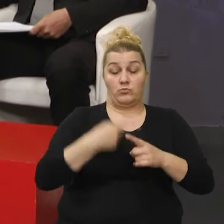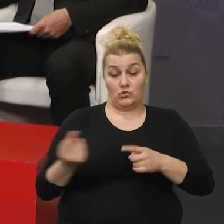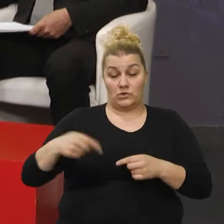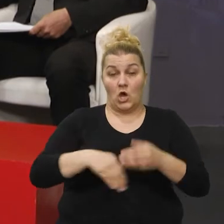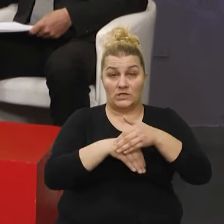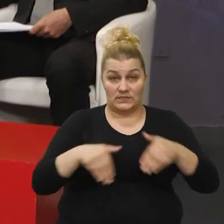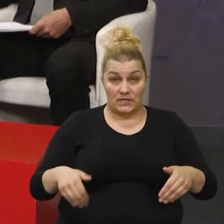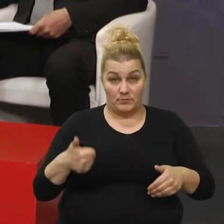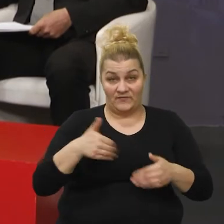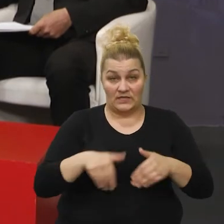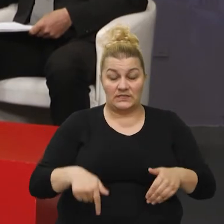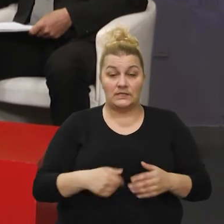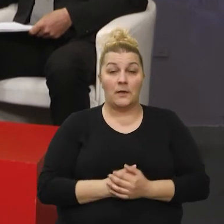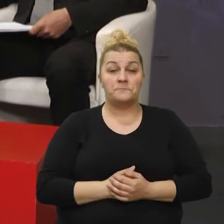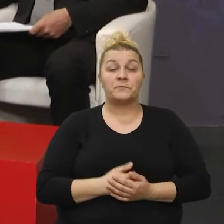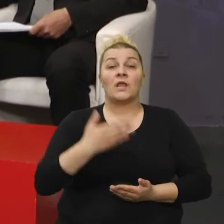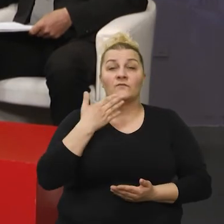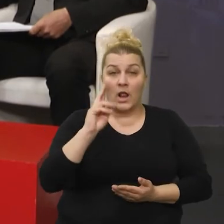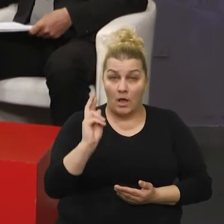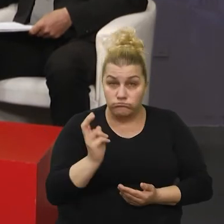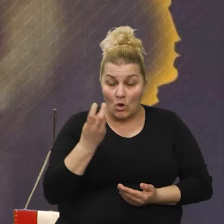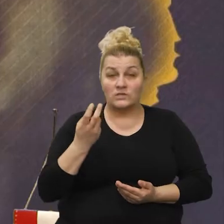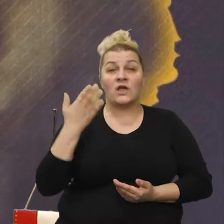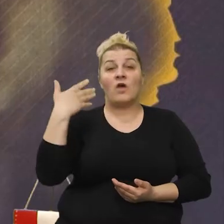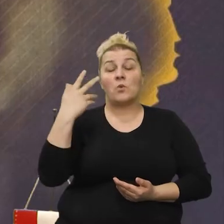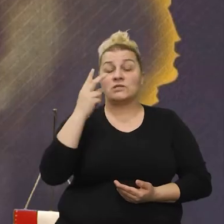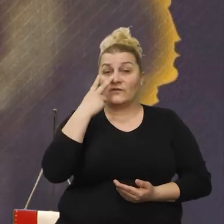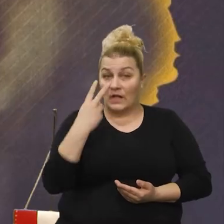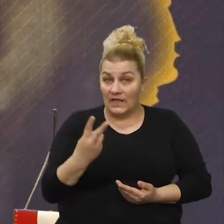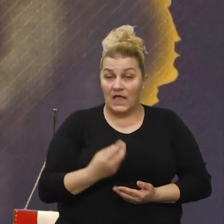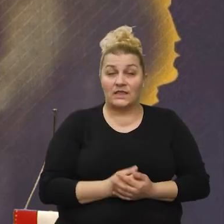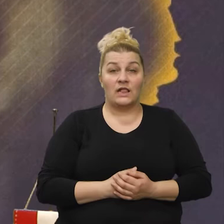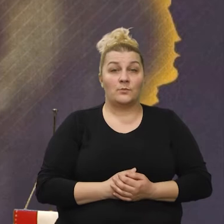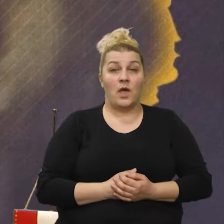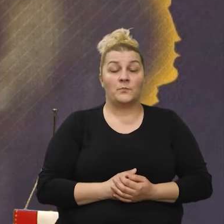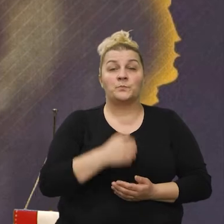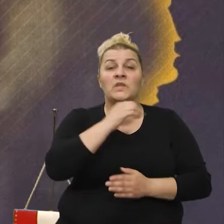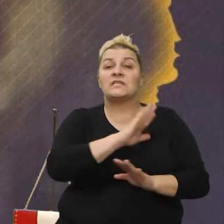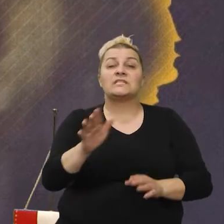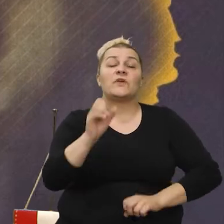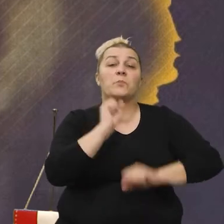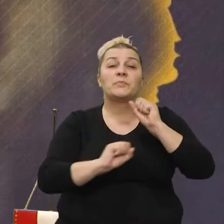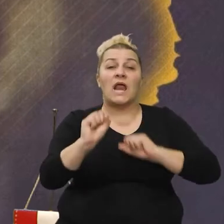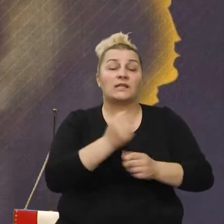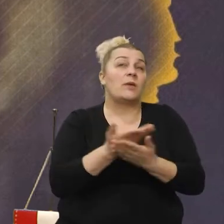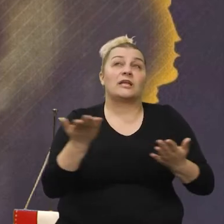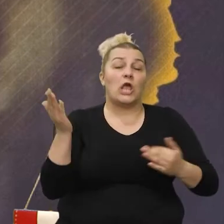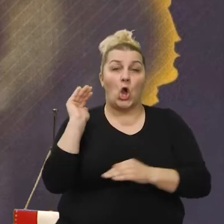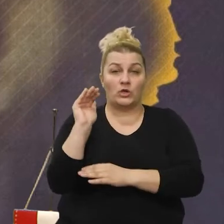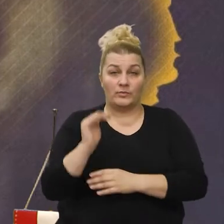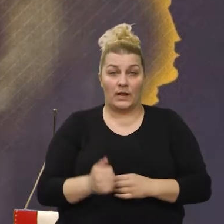Hvala vama što ste me pozvali, hvala, pozdrav svim našim gledateljima i svim braniteljama, ma gdje bili.